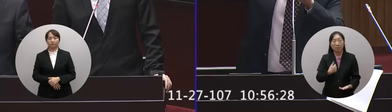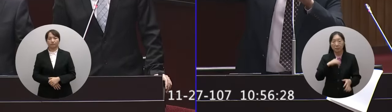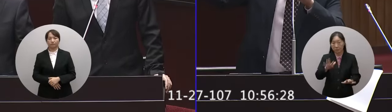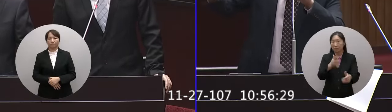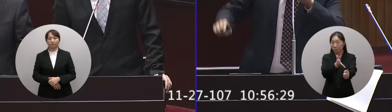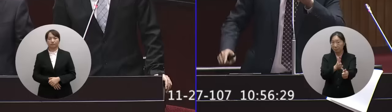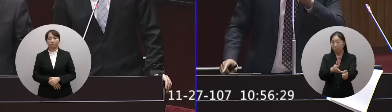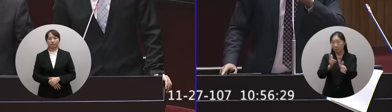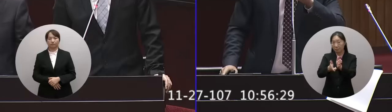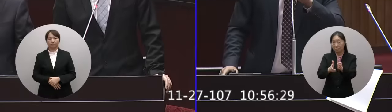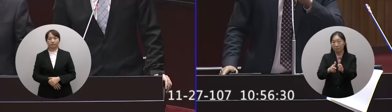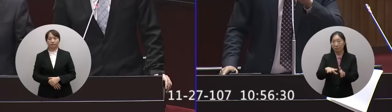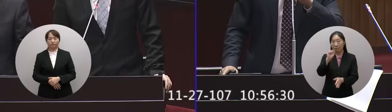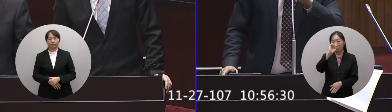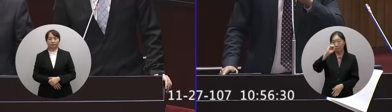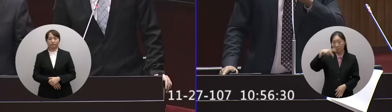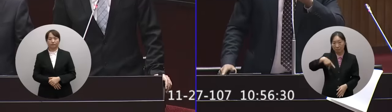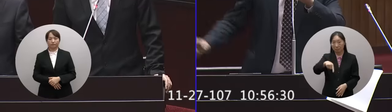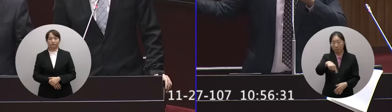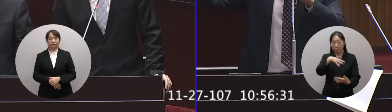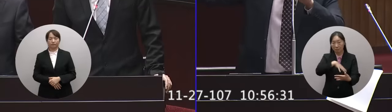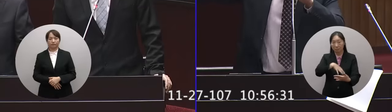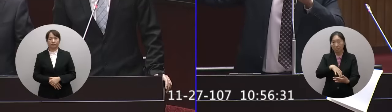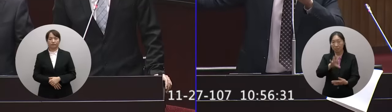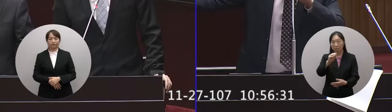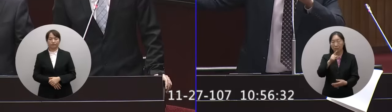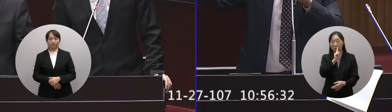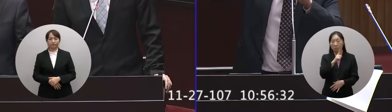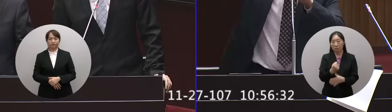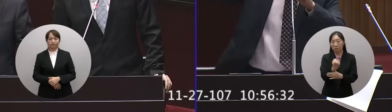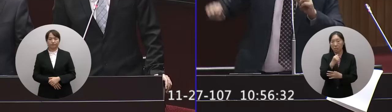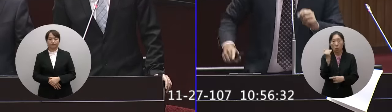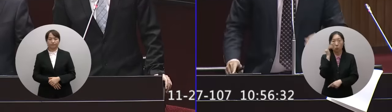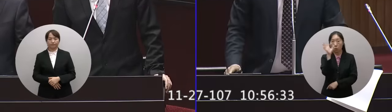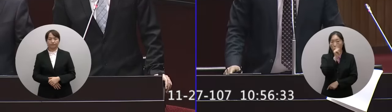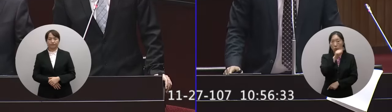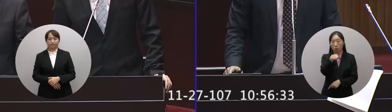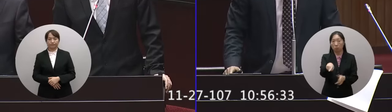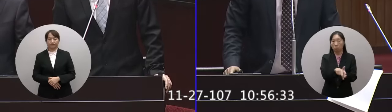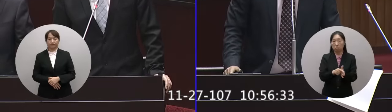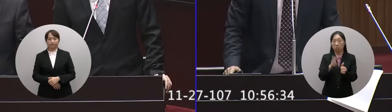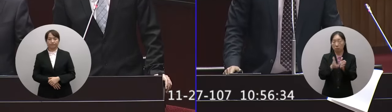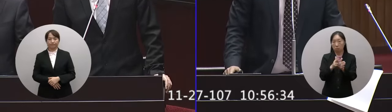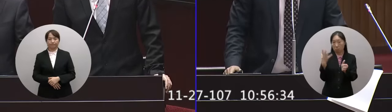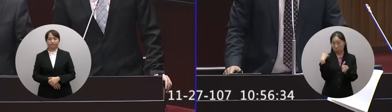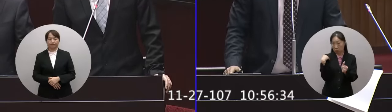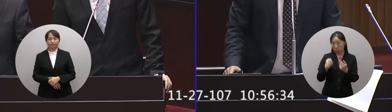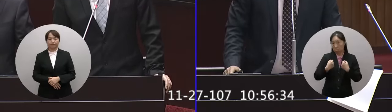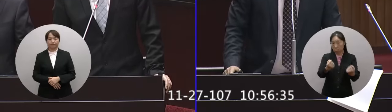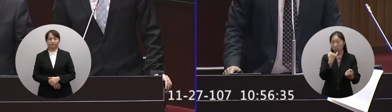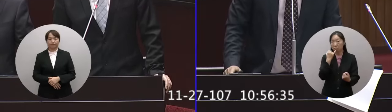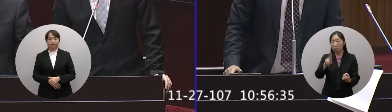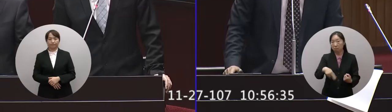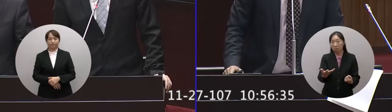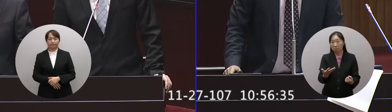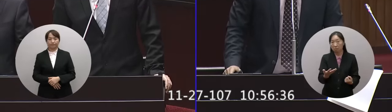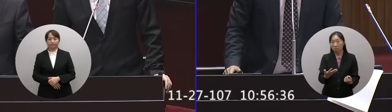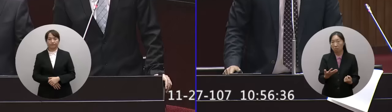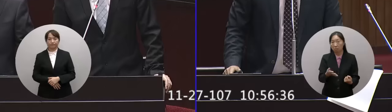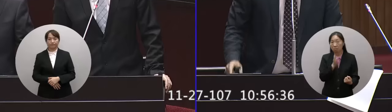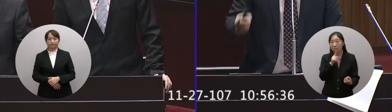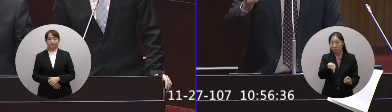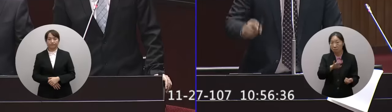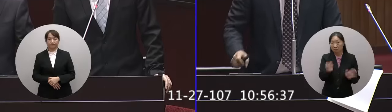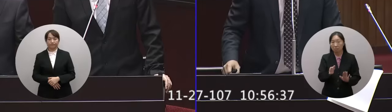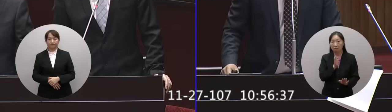在台鐵的SOP裡面是不是主峰棒有異常車子可以繼續跑是嗎是這樣嗎